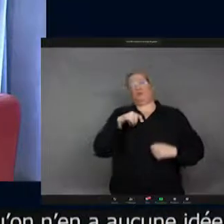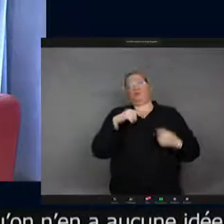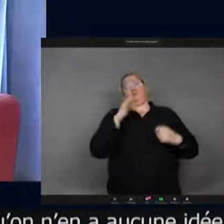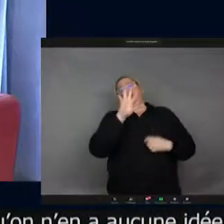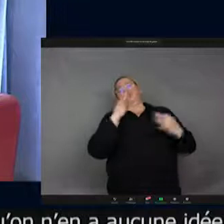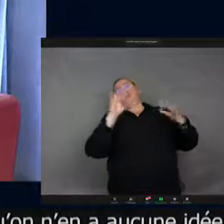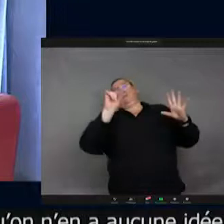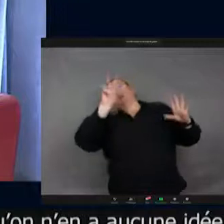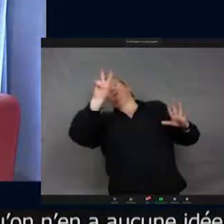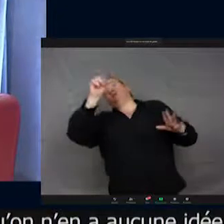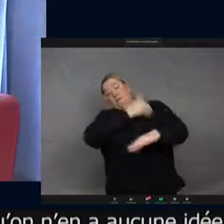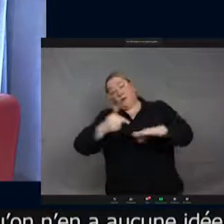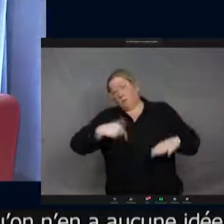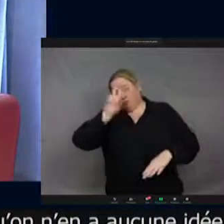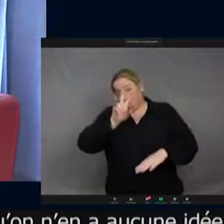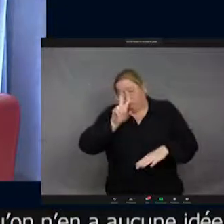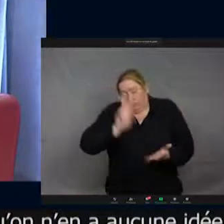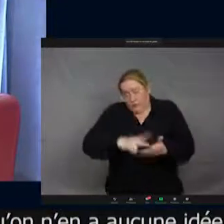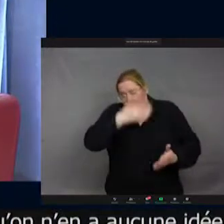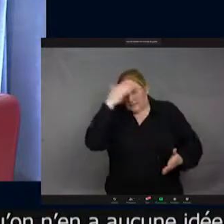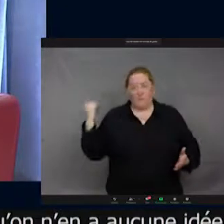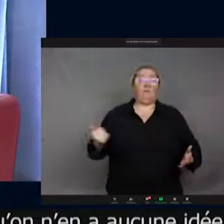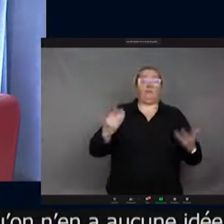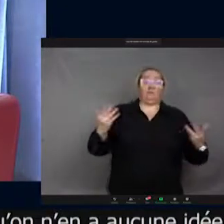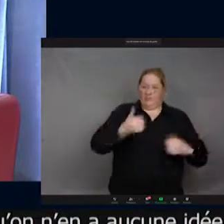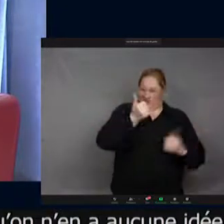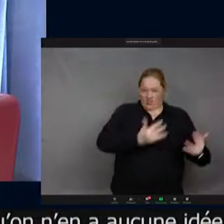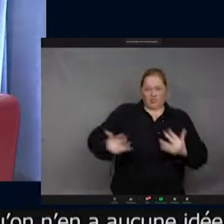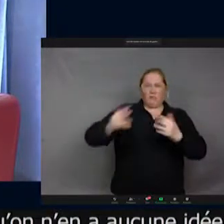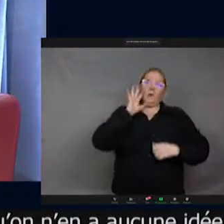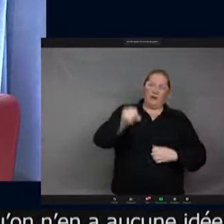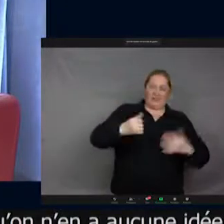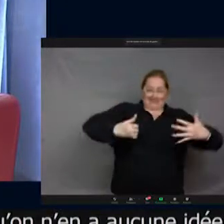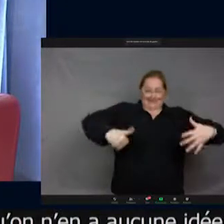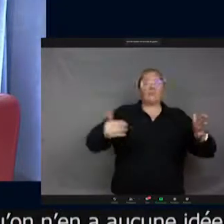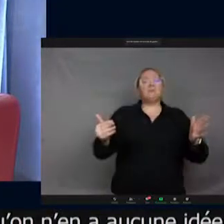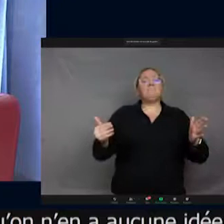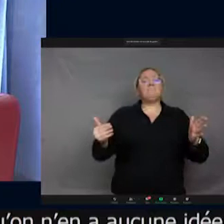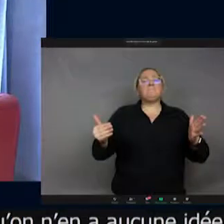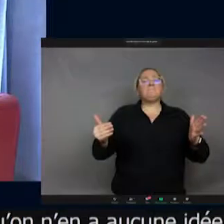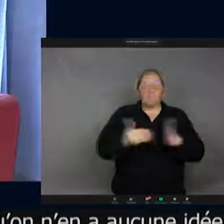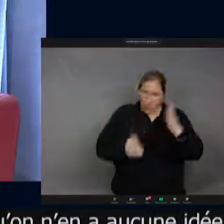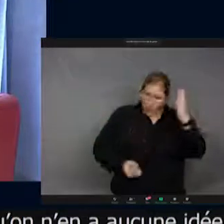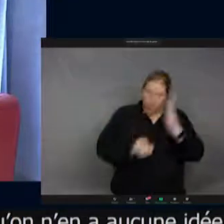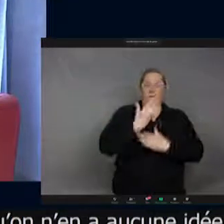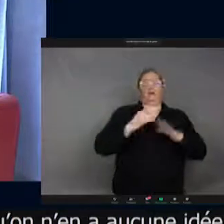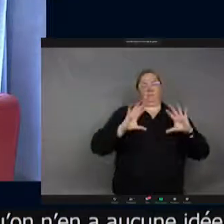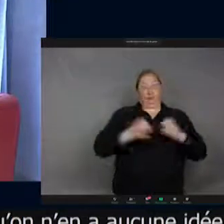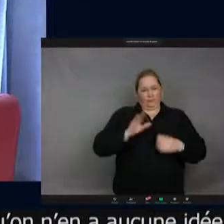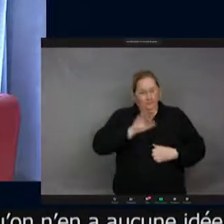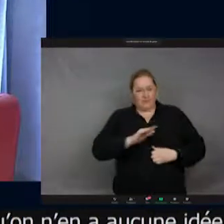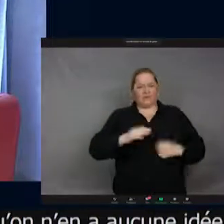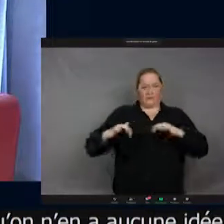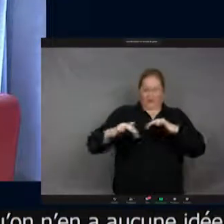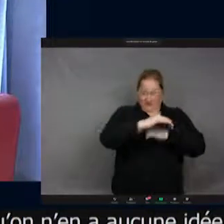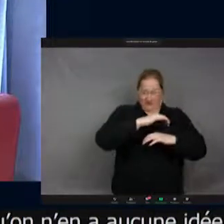n'en sait rien. Et le 1 des chiffres que je vois traîner, c'est 16 000 nouvelles espèces chaque année. En revanche, combien d'insectes sur ces 16 000